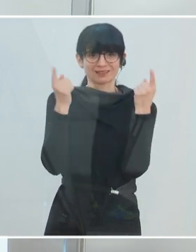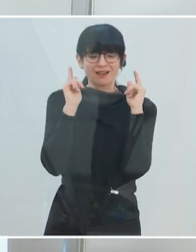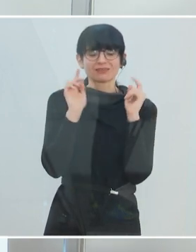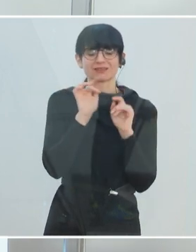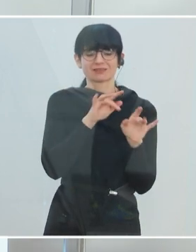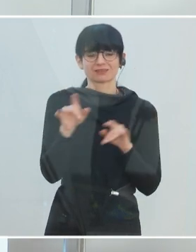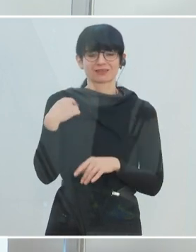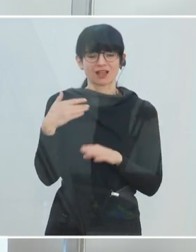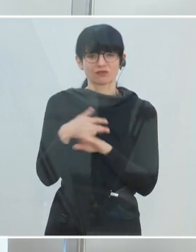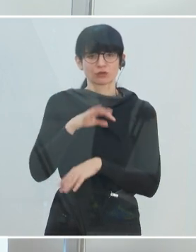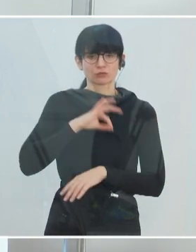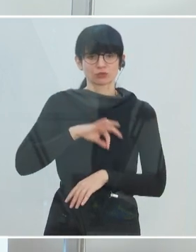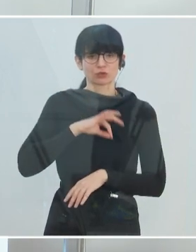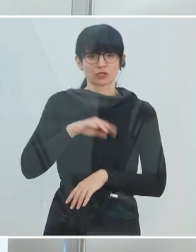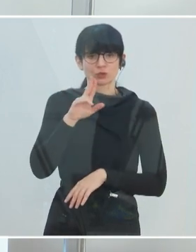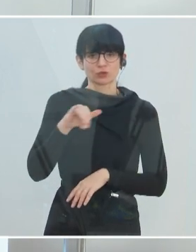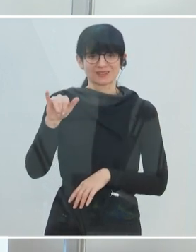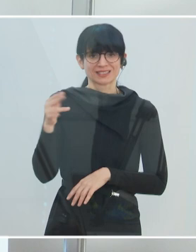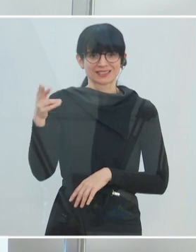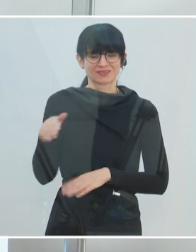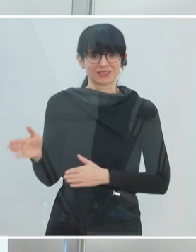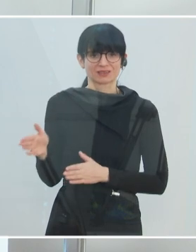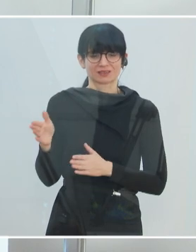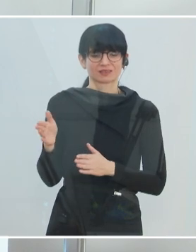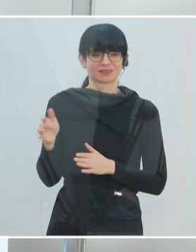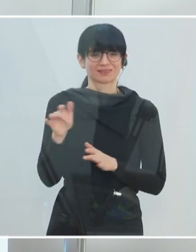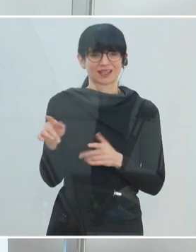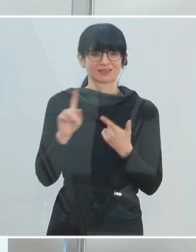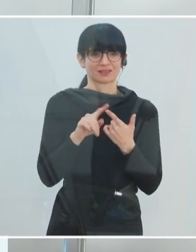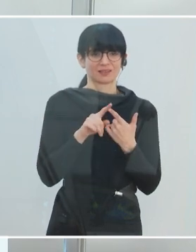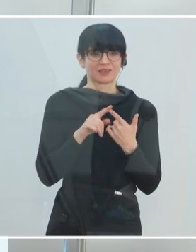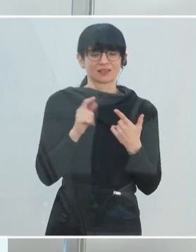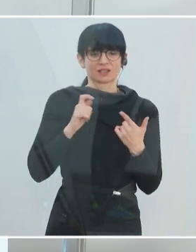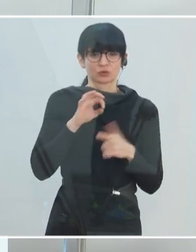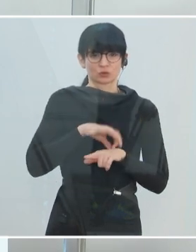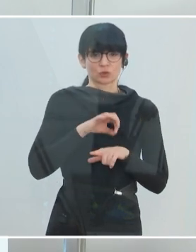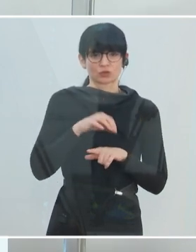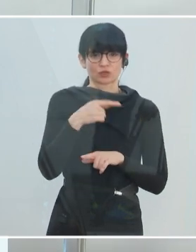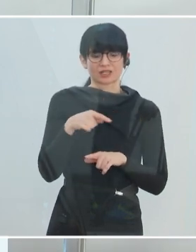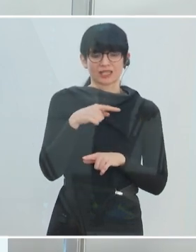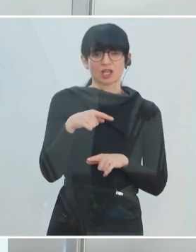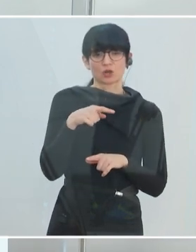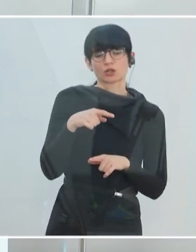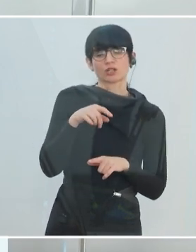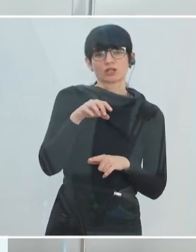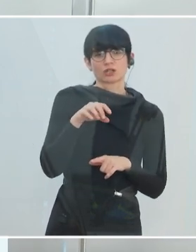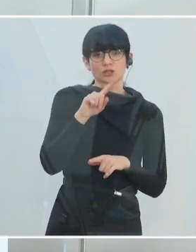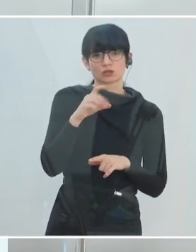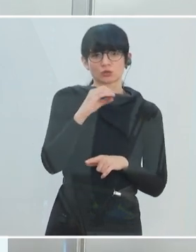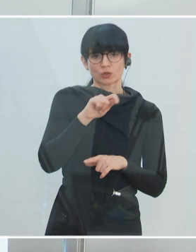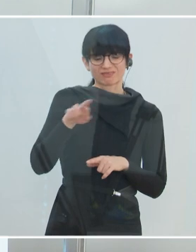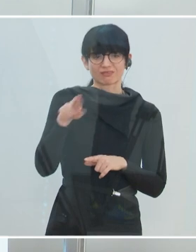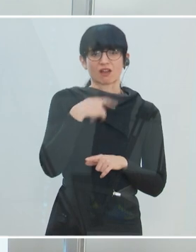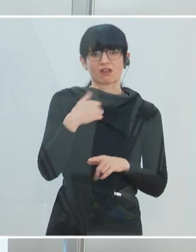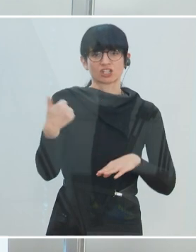Psychologie von der Universität Wien. Wir haben zweitens den Primar Dr. Georg Psotter. Er ist Chefarzt,